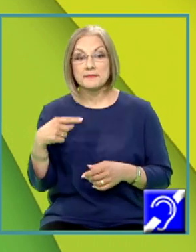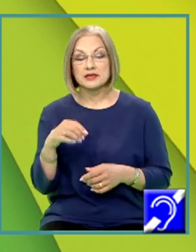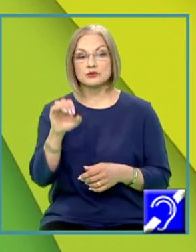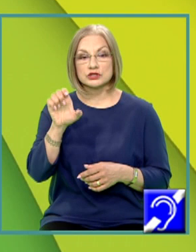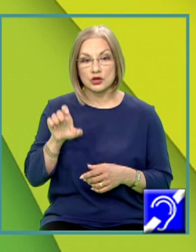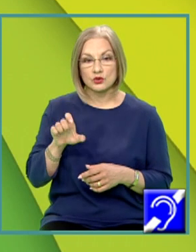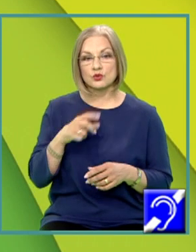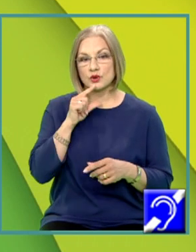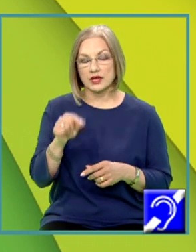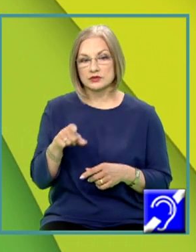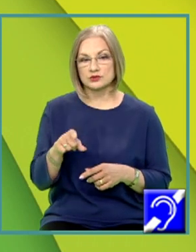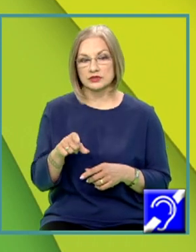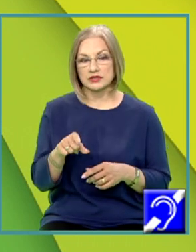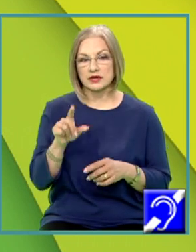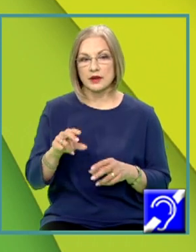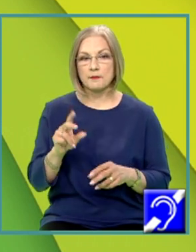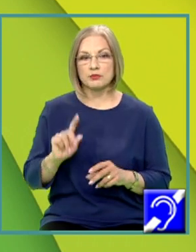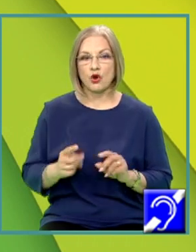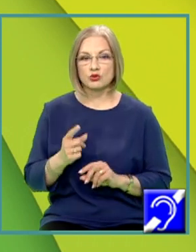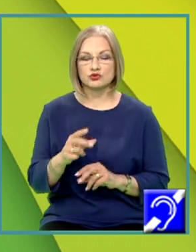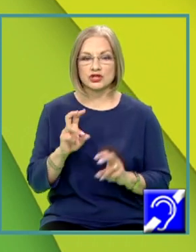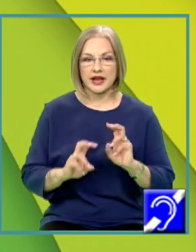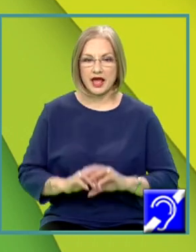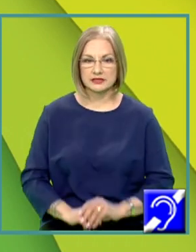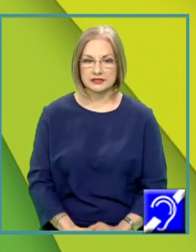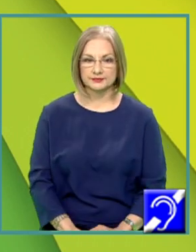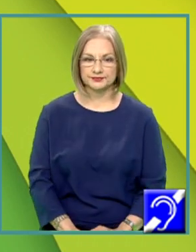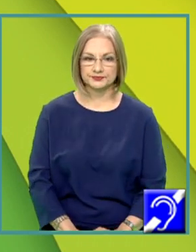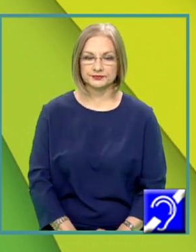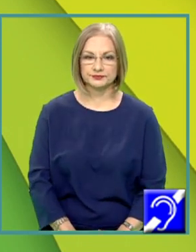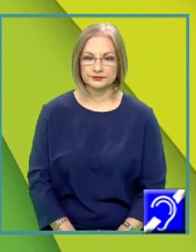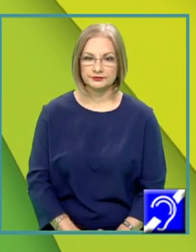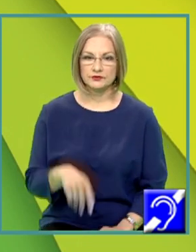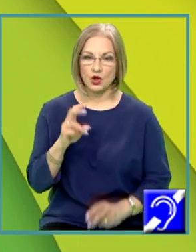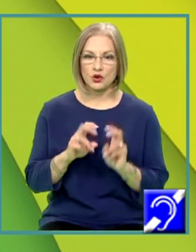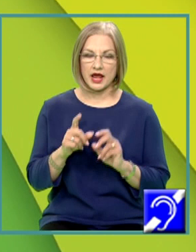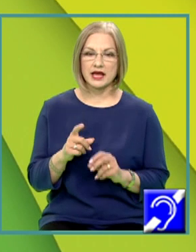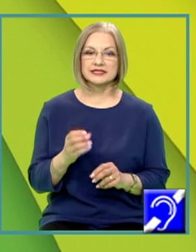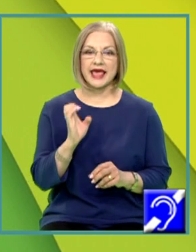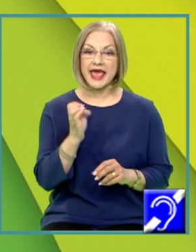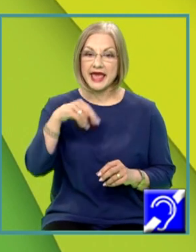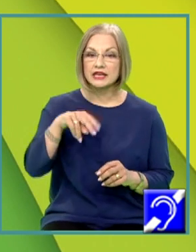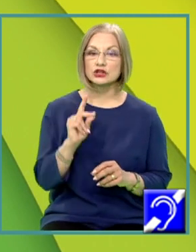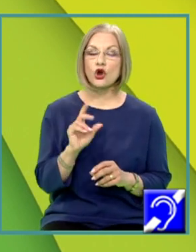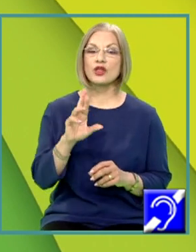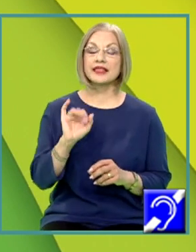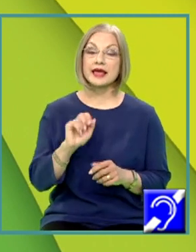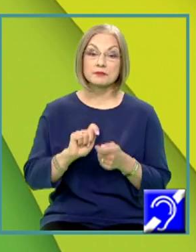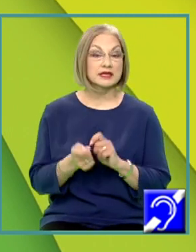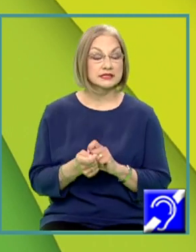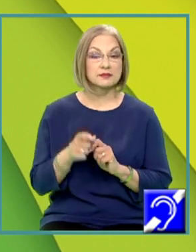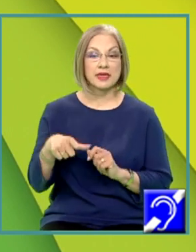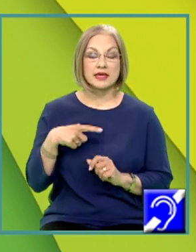rezultă produși de reacție. O reacție endotermă, schimb, este acea